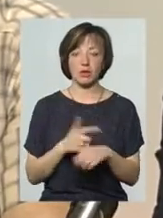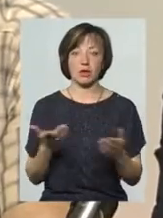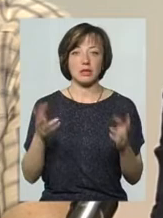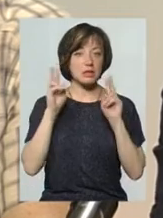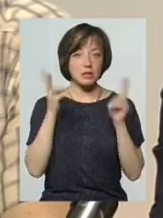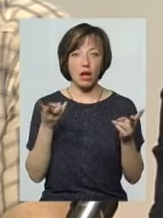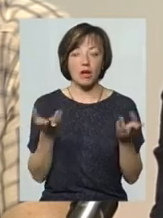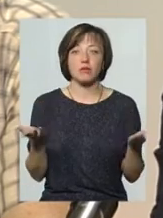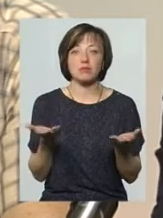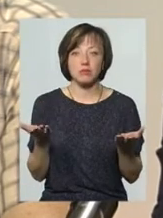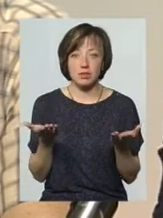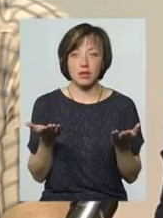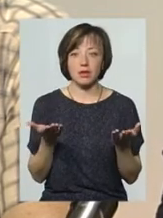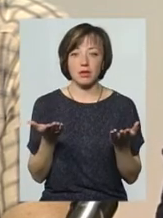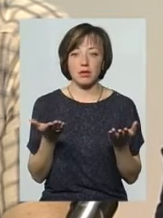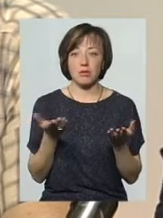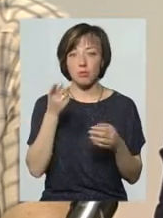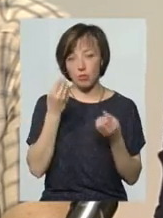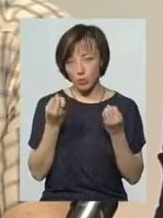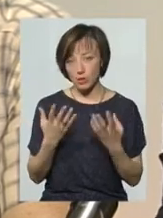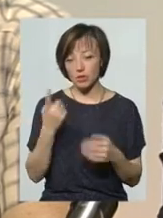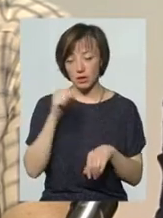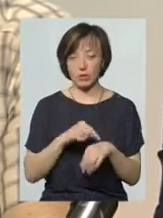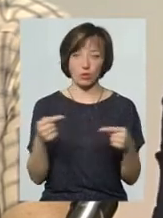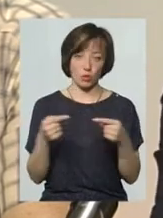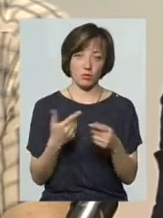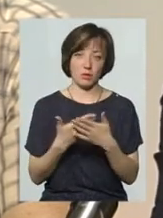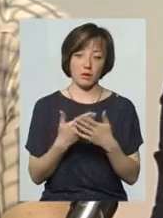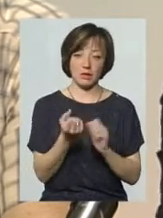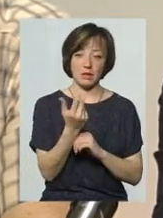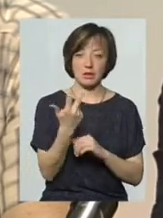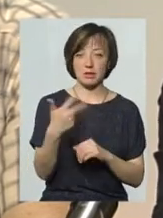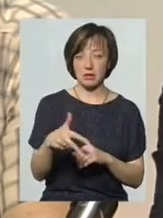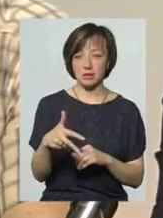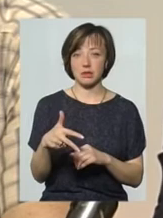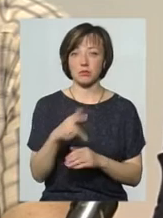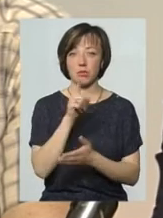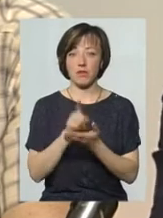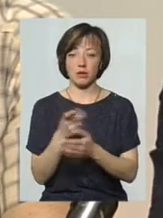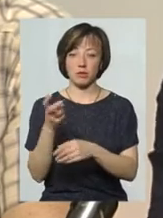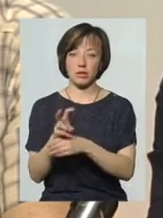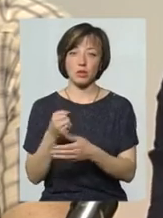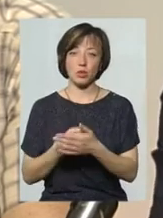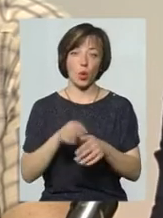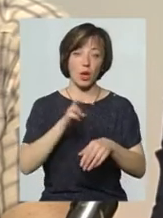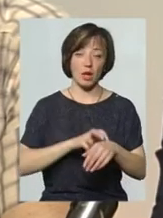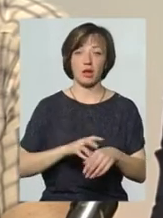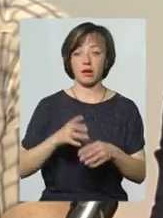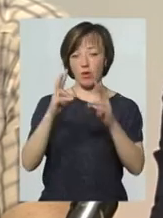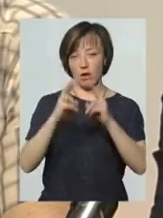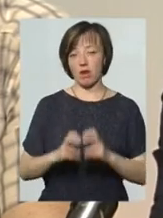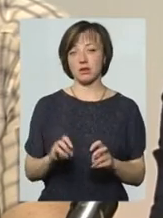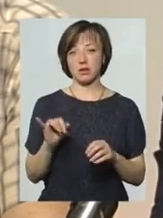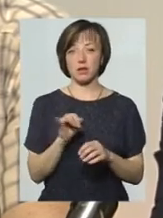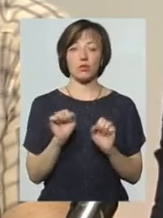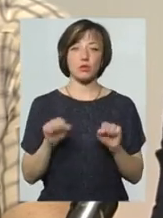не знають в котрій годині. Їм було б набагато простіше знати, що там о 13.30 вона повинна прийти до травматолога і він її гляне. І